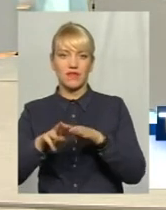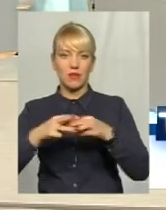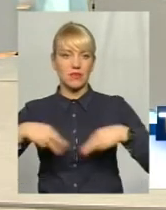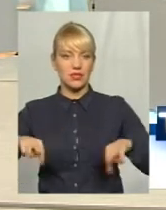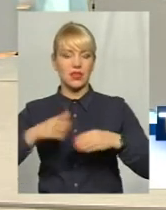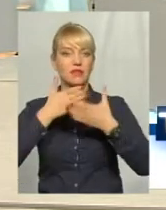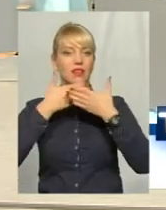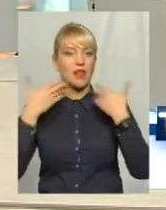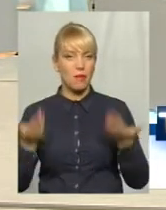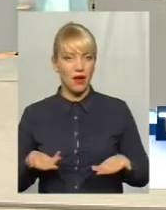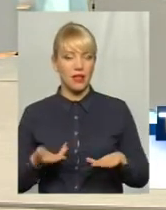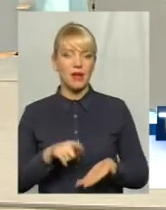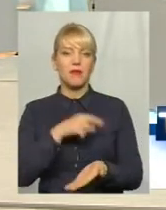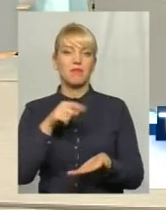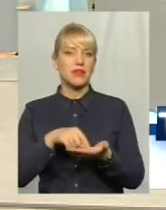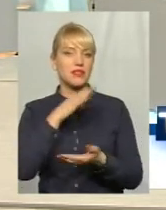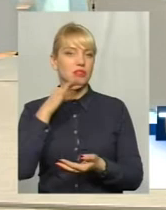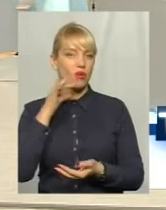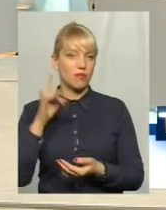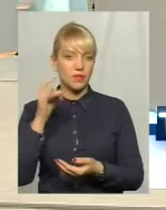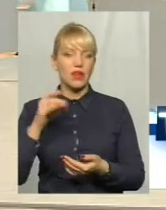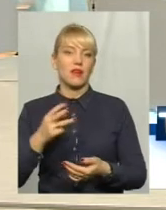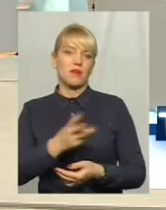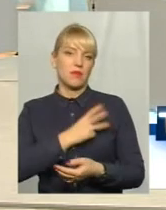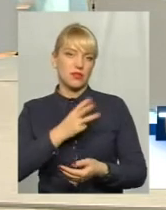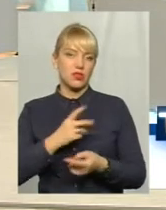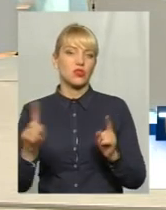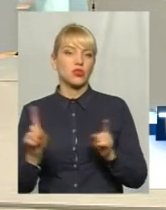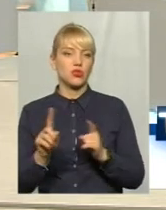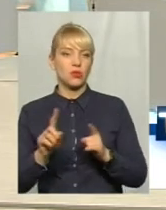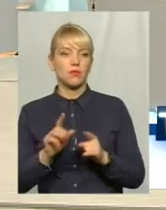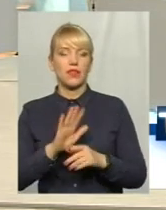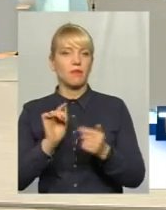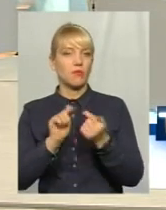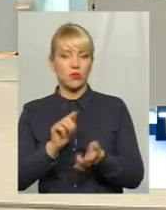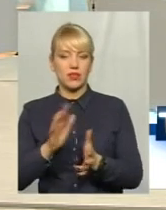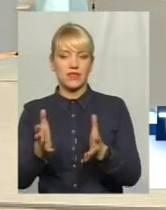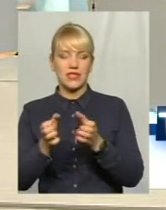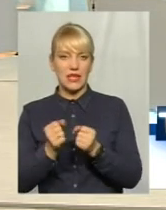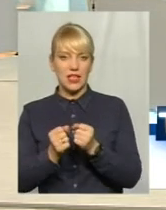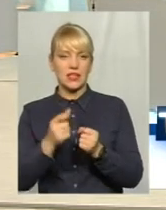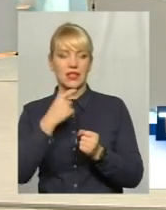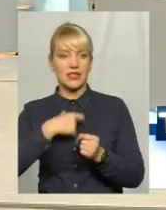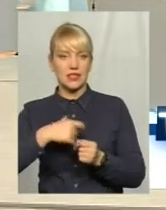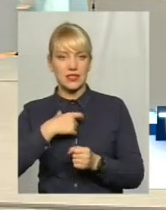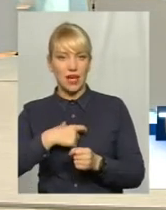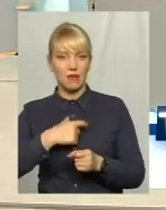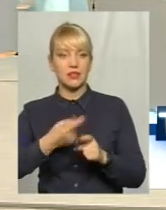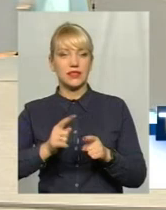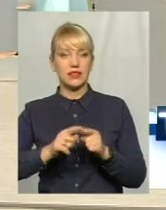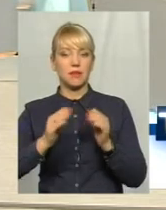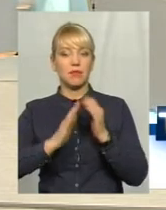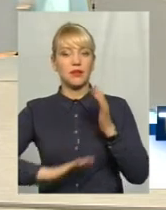немає. Місто вже неодноразово виявляло бажання, що вони не проти взяти на себе ці